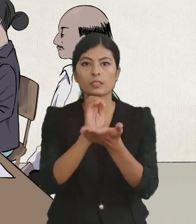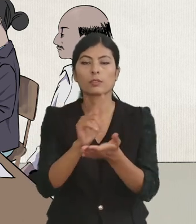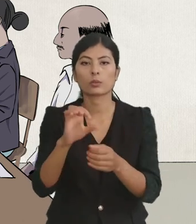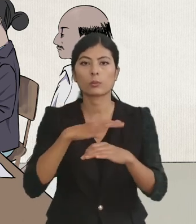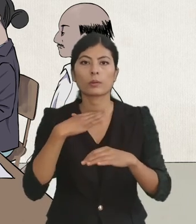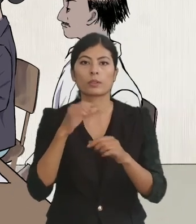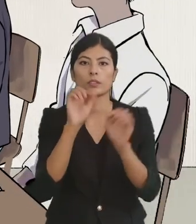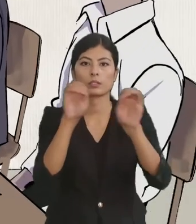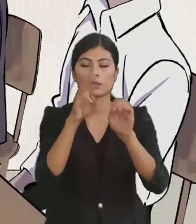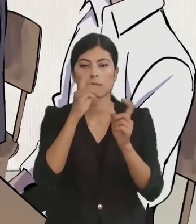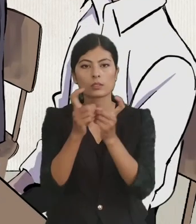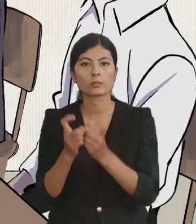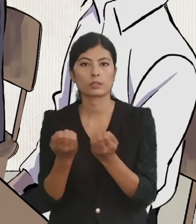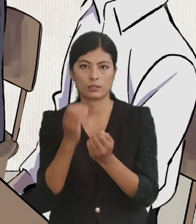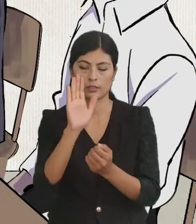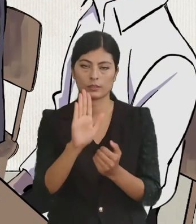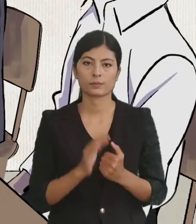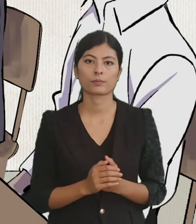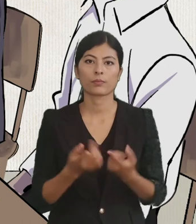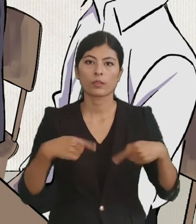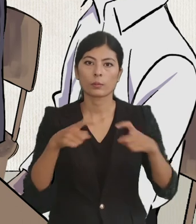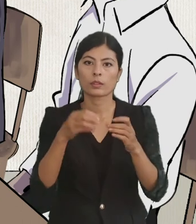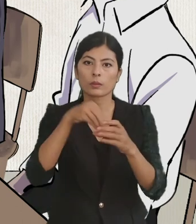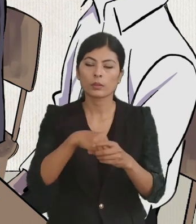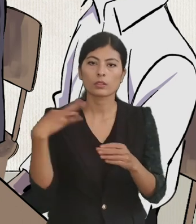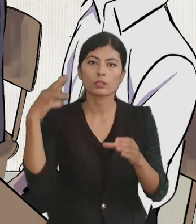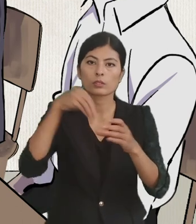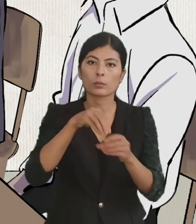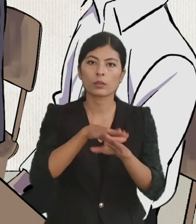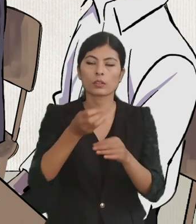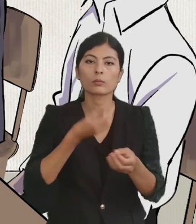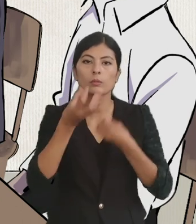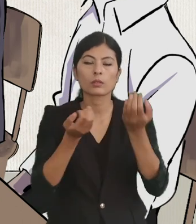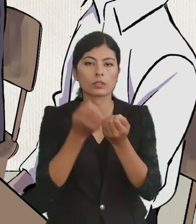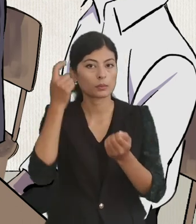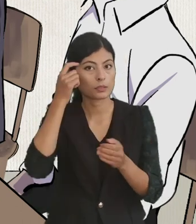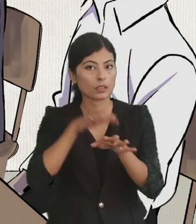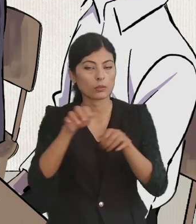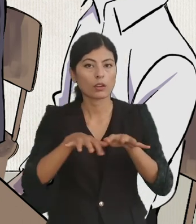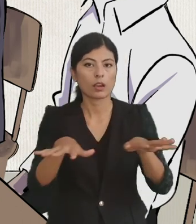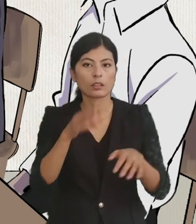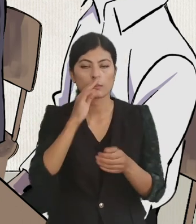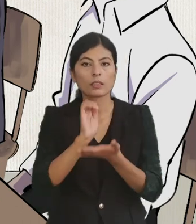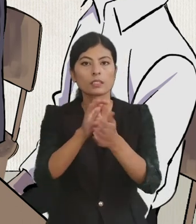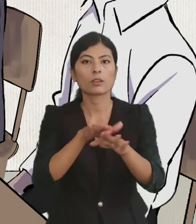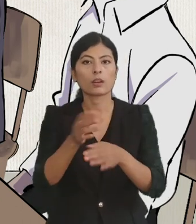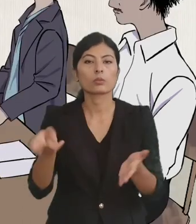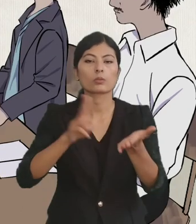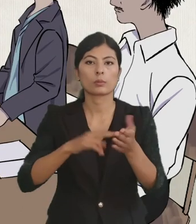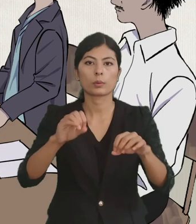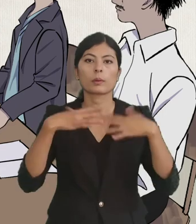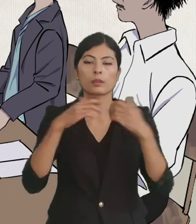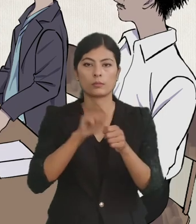सम्बंदमा छल्फल करी रहेका छन। बैठकमा सहबागी हरुले बैठकमा विचार हरुको आधार मा सेवाहरुलाई